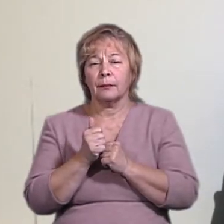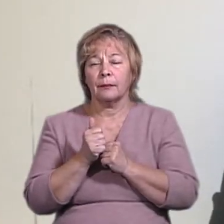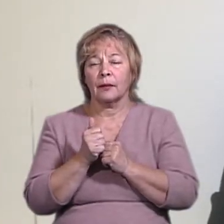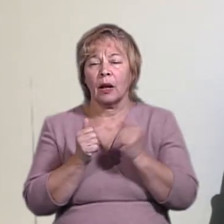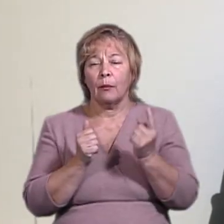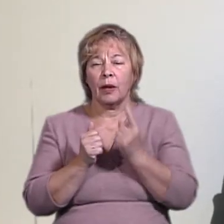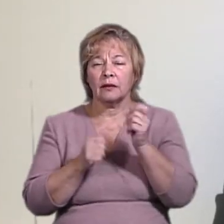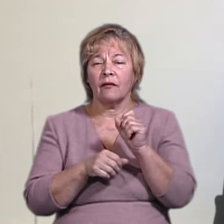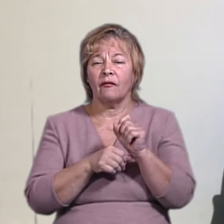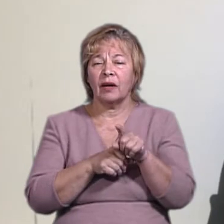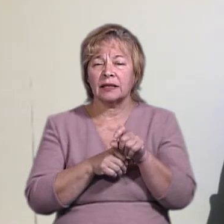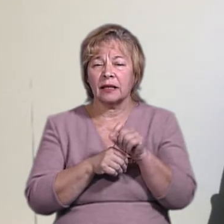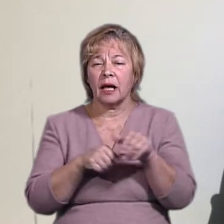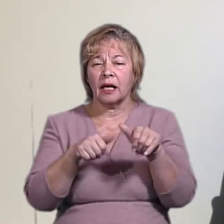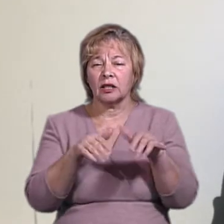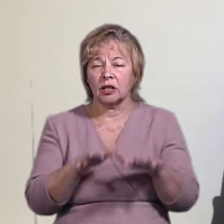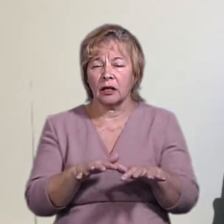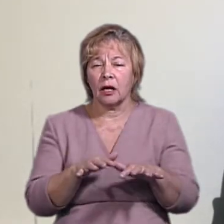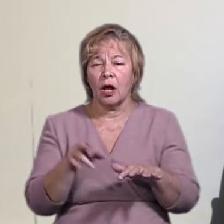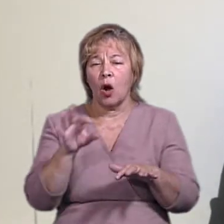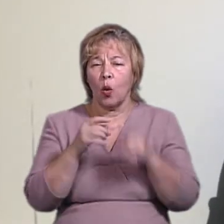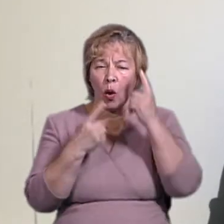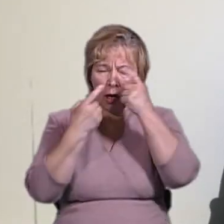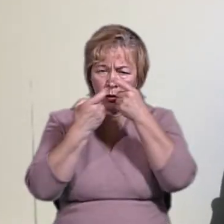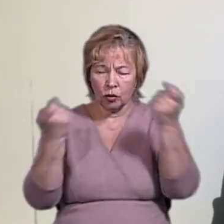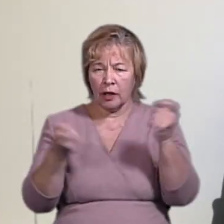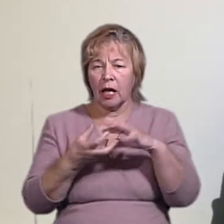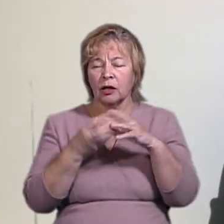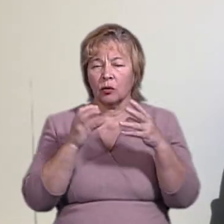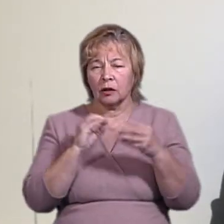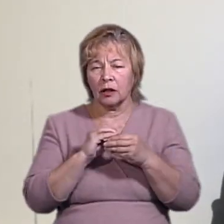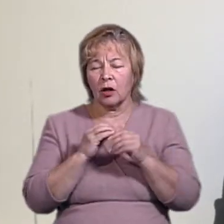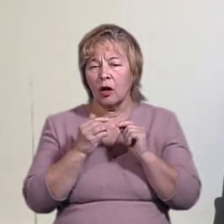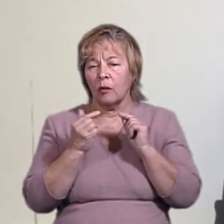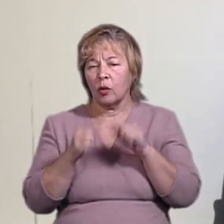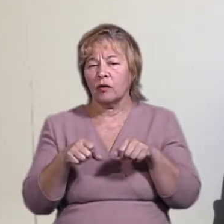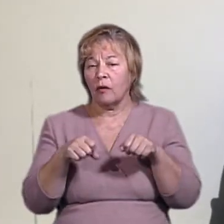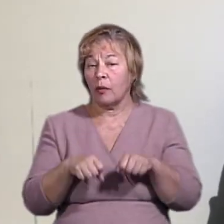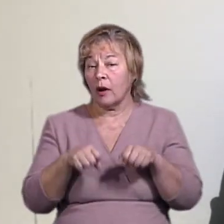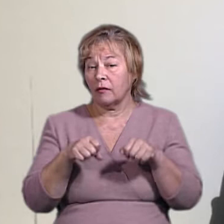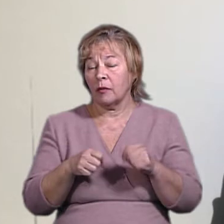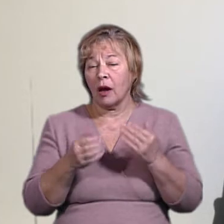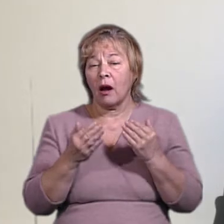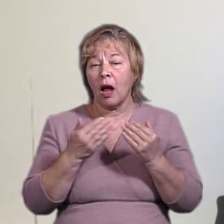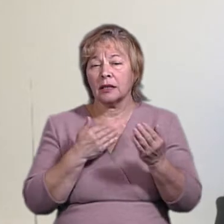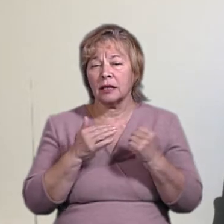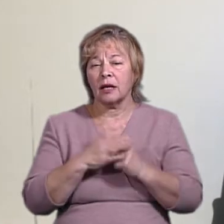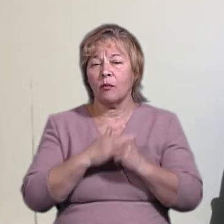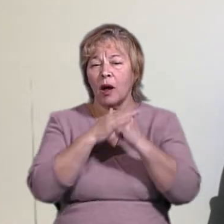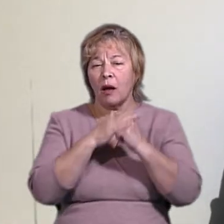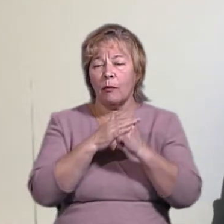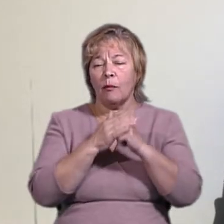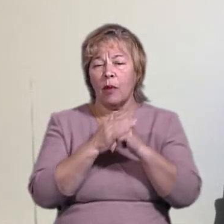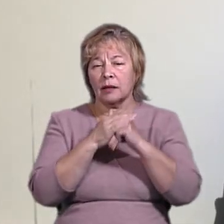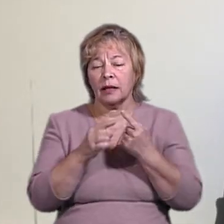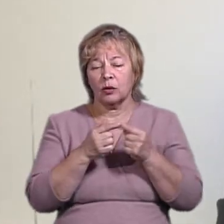Перше, визнання рішення про оголошення результатів протиправними стосується базової основи,